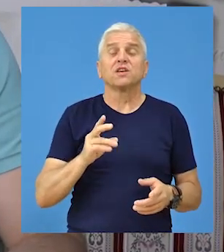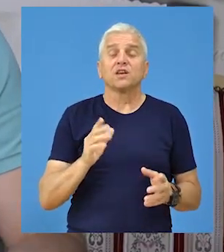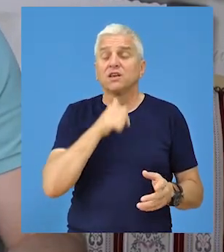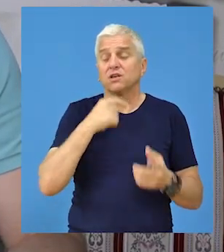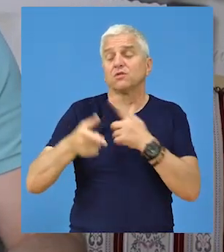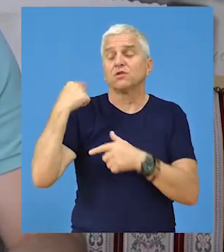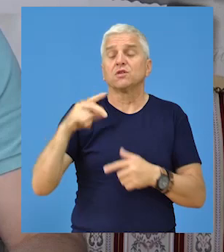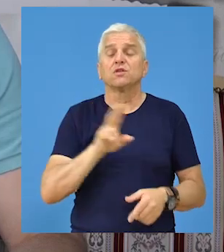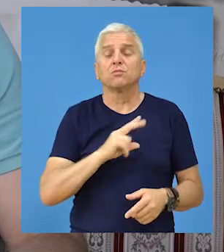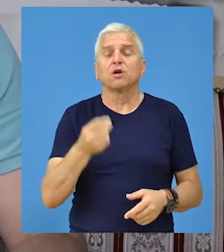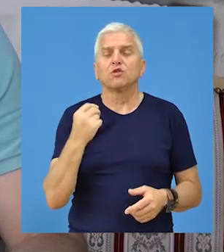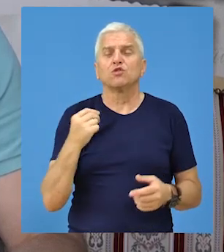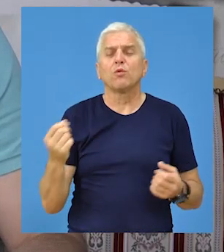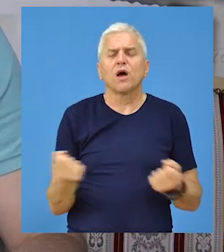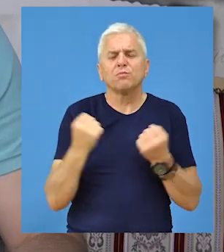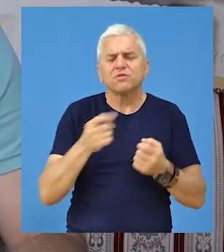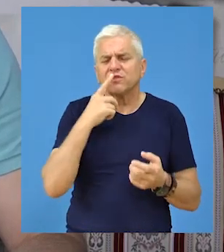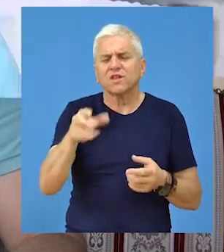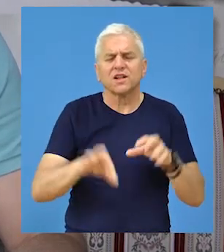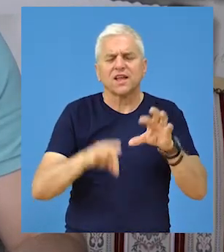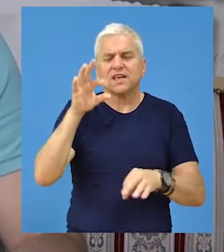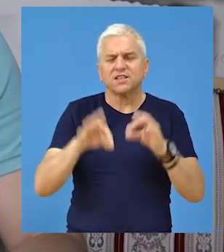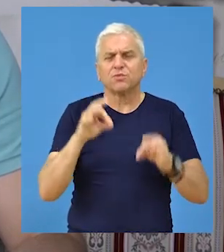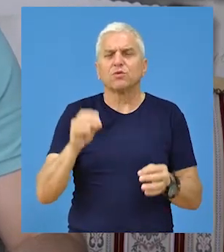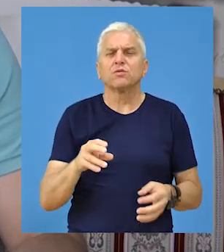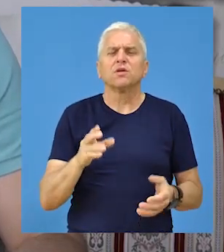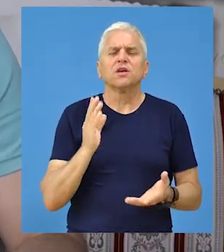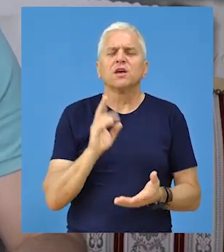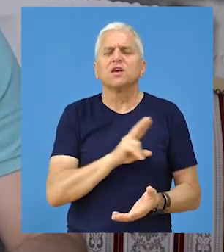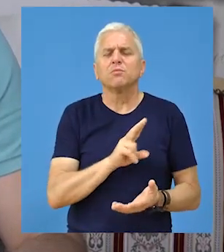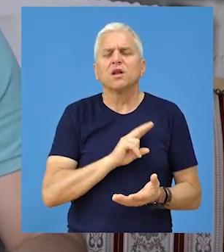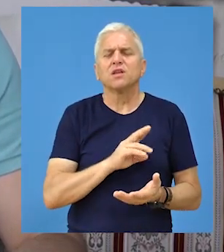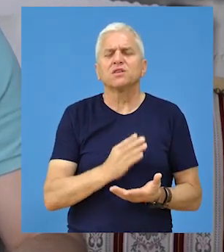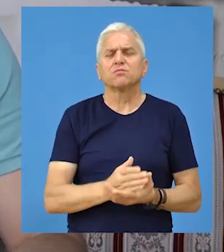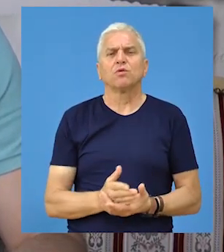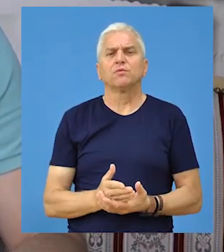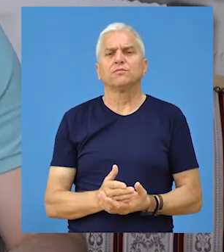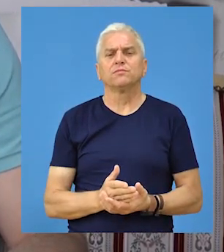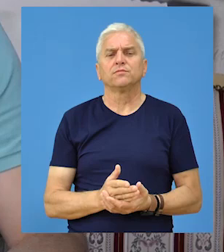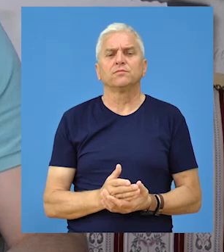imali jednu dobru atmosferu na izborima, da smo imali